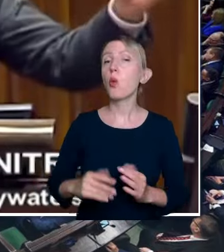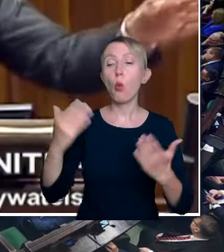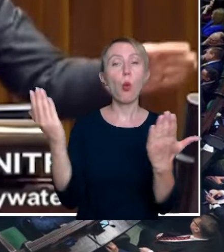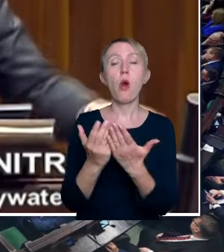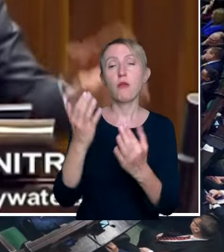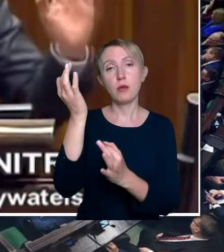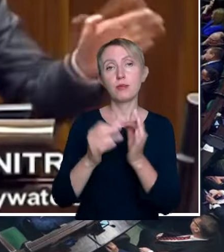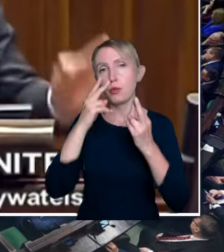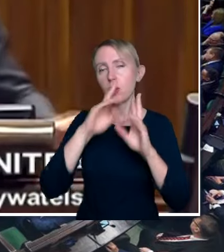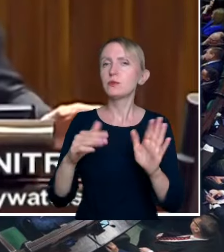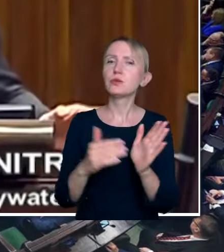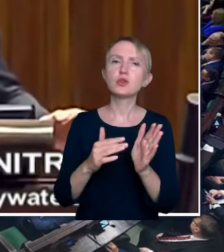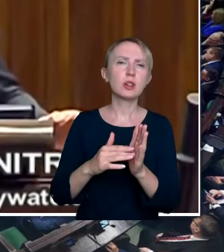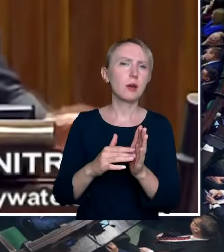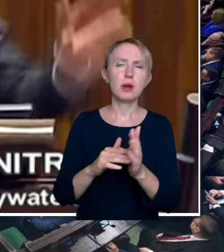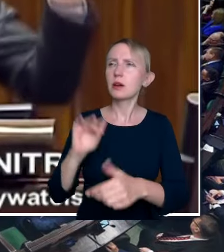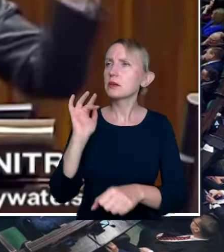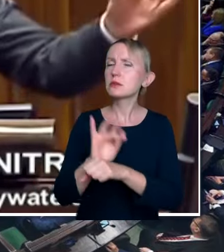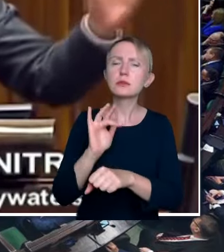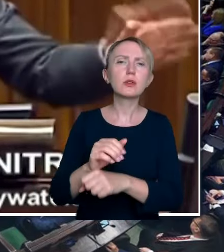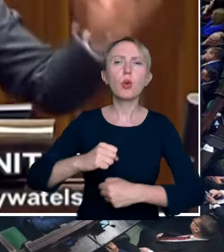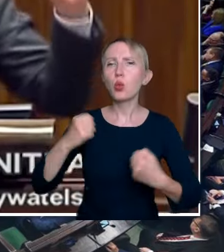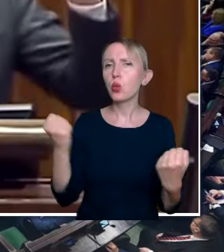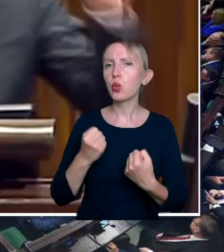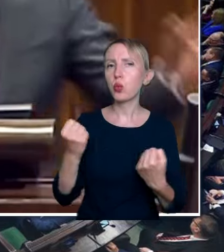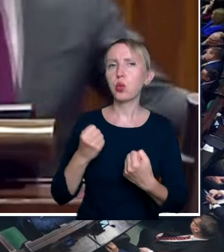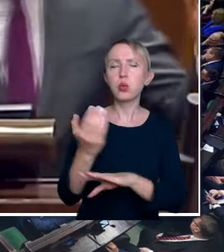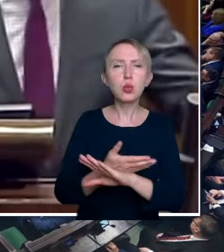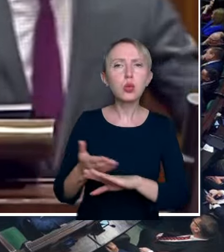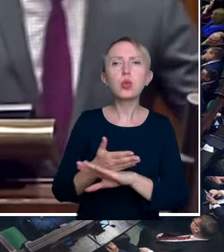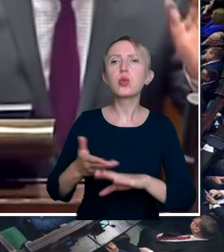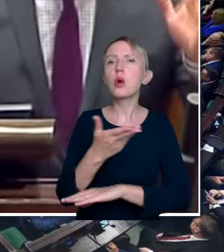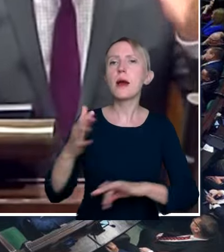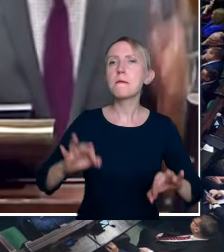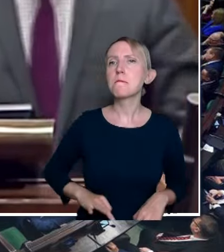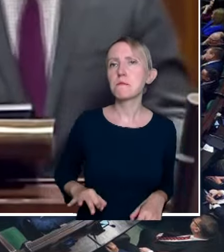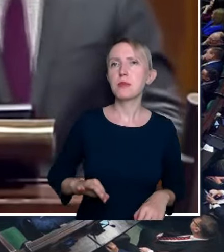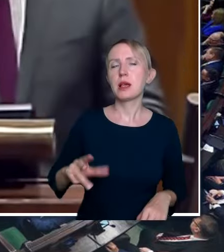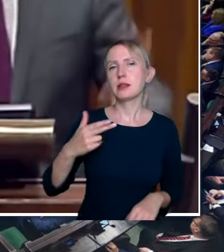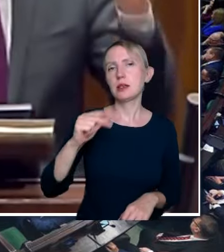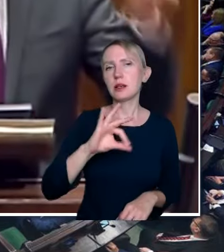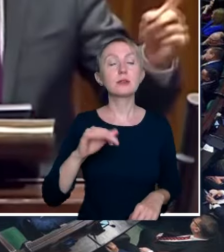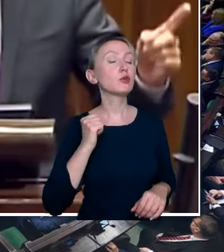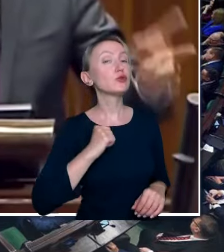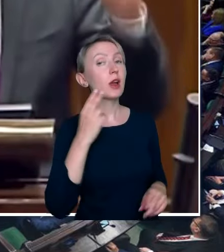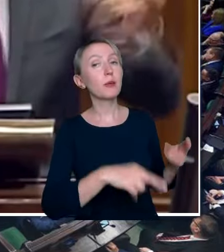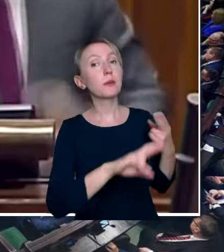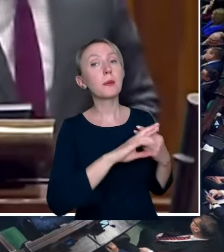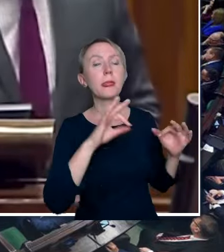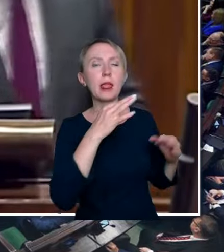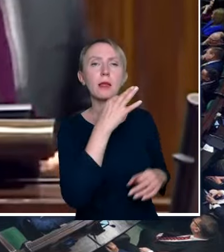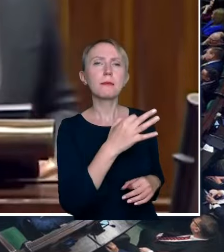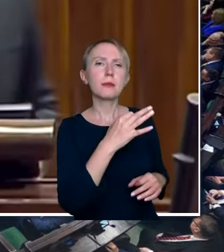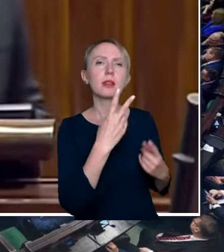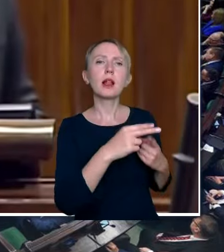trzeba piętnować tą olbrzymią, obrzydliwą hipokryzję ze strony pana ministra Nitrasa. Czekamy na odpowiedź. Pytanie, jak pan komentuje, że